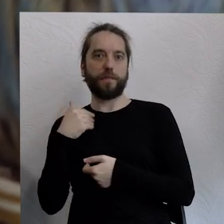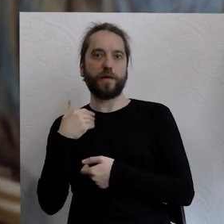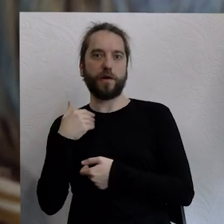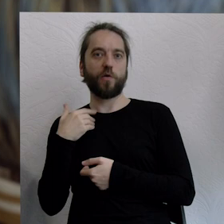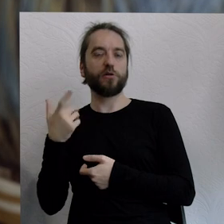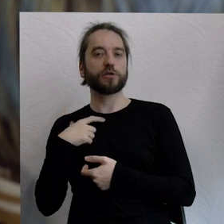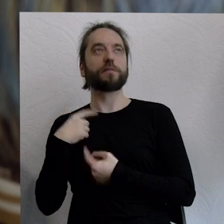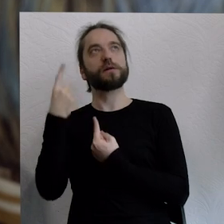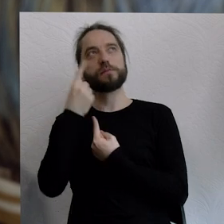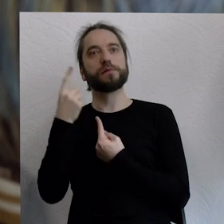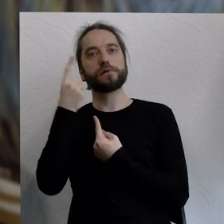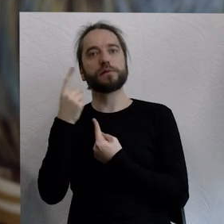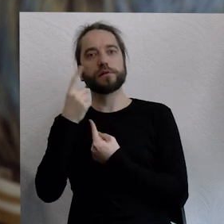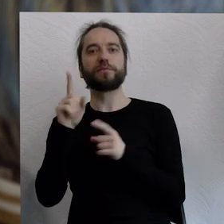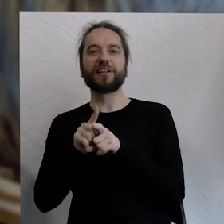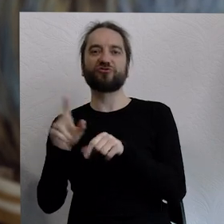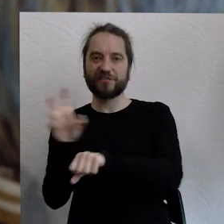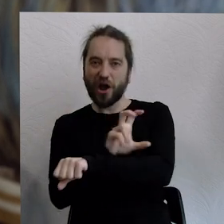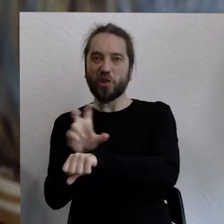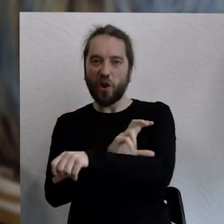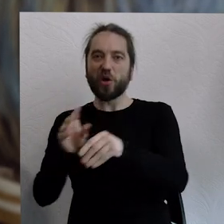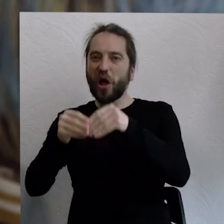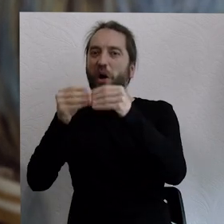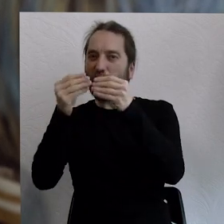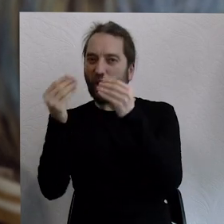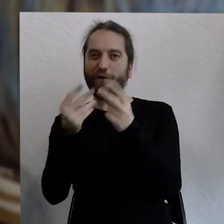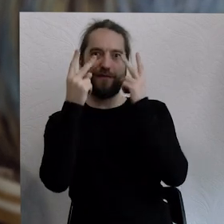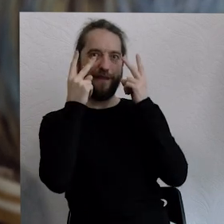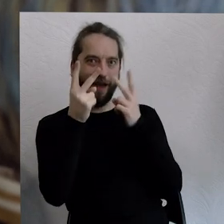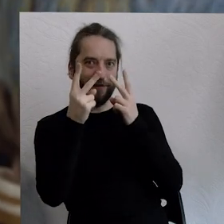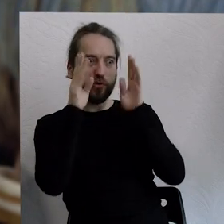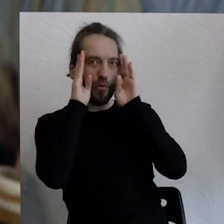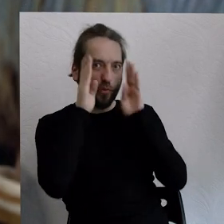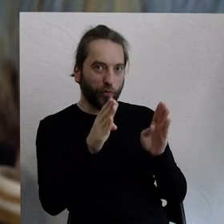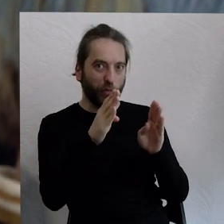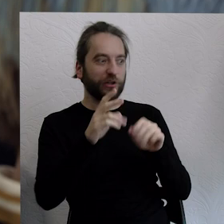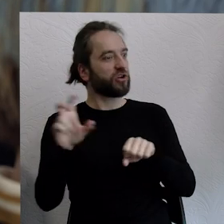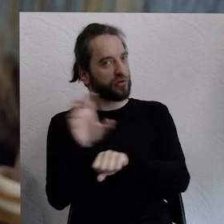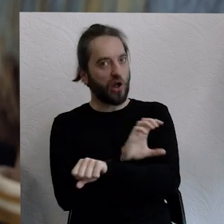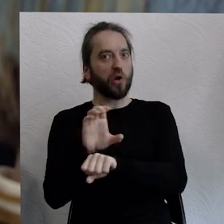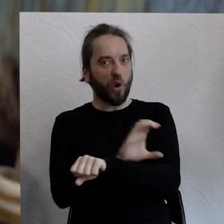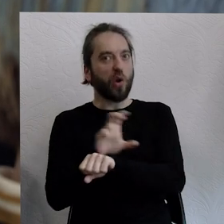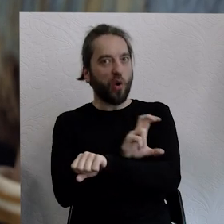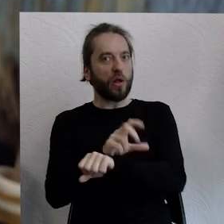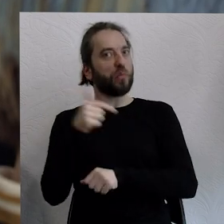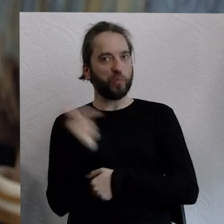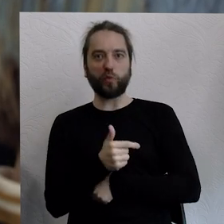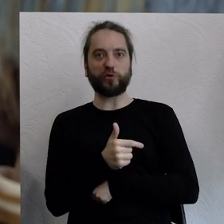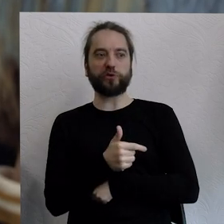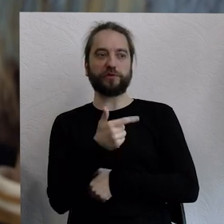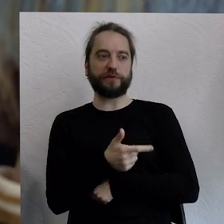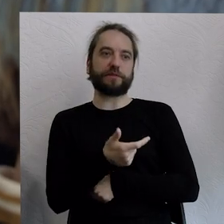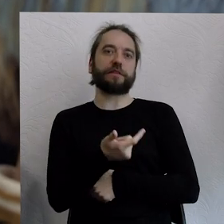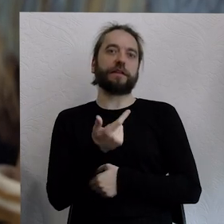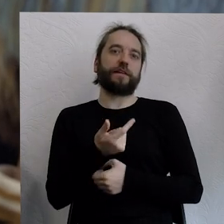uwolnić się od myślenia technokratycznego, czyli w dalszym ciągu technologia musi być środkiem, sposobem i